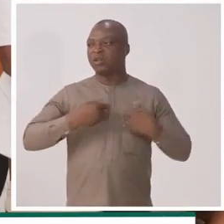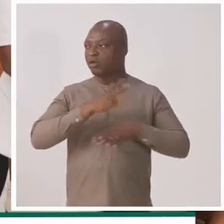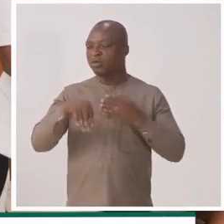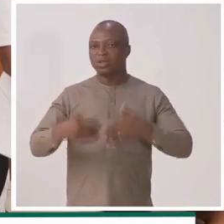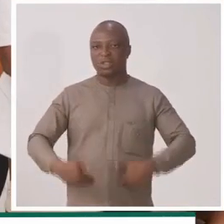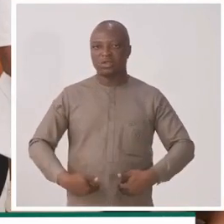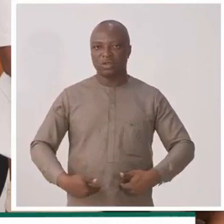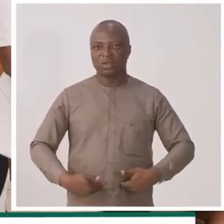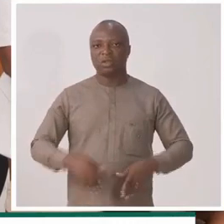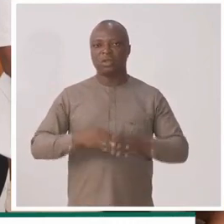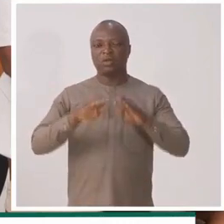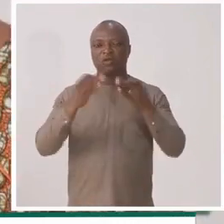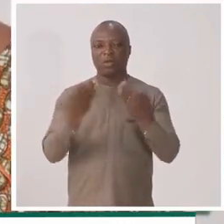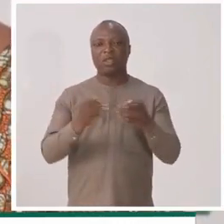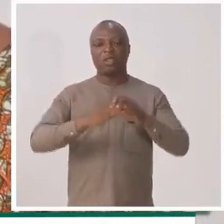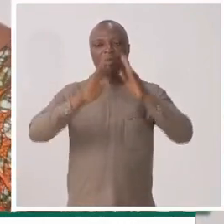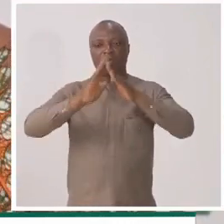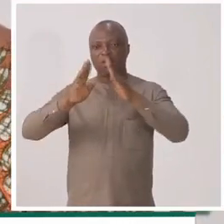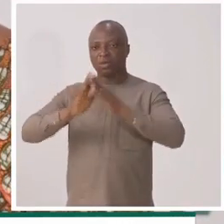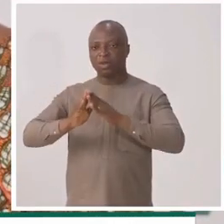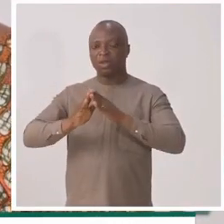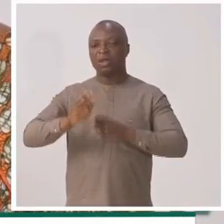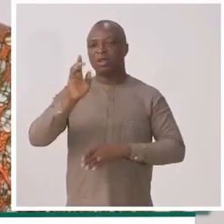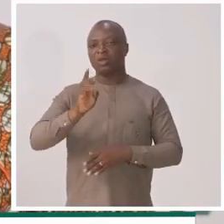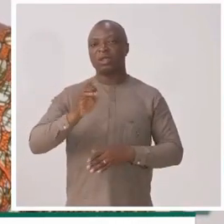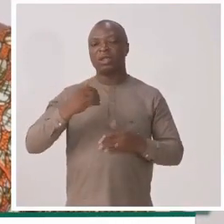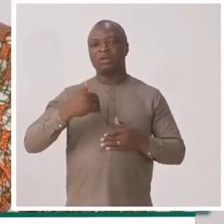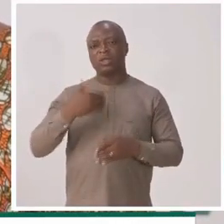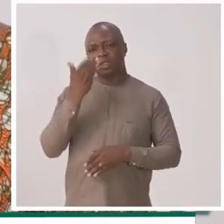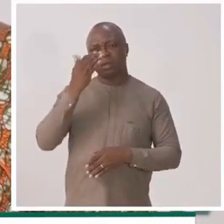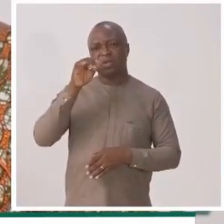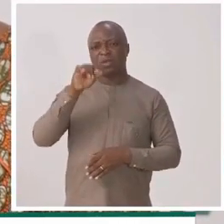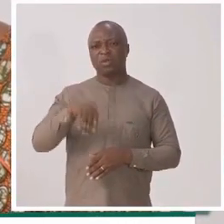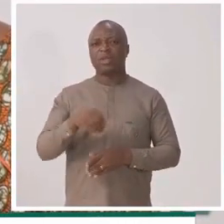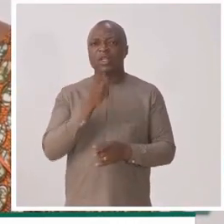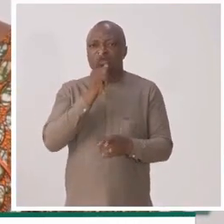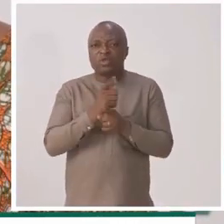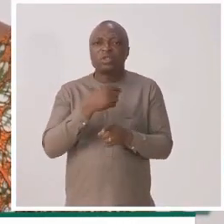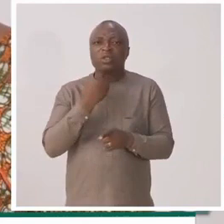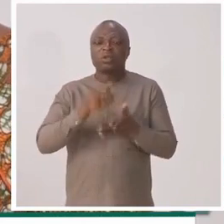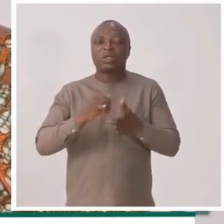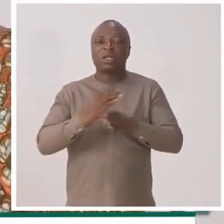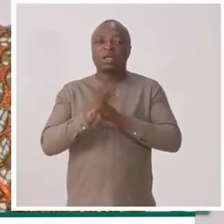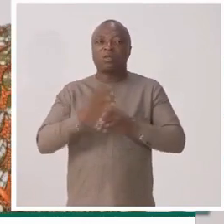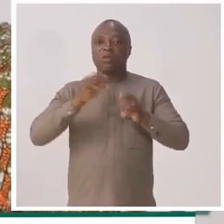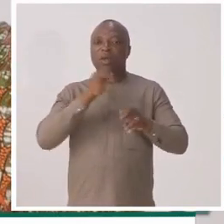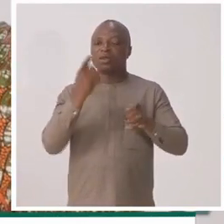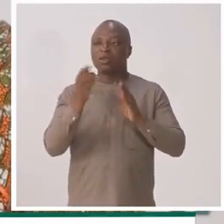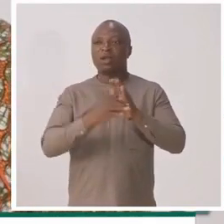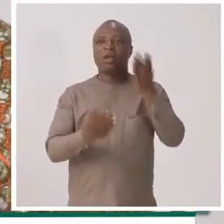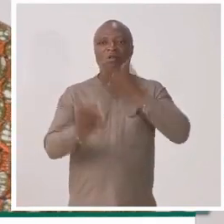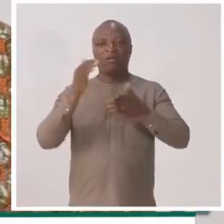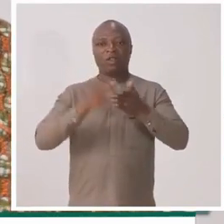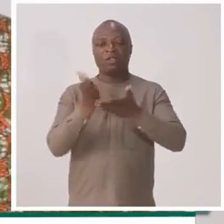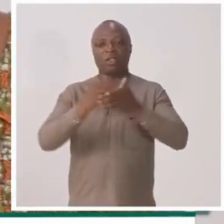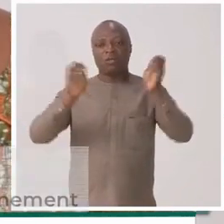nous avons tous des jeunes dans nos familles, dans nos maisons. Et il me semble qu'il est juste de dire que l'encadrement ne pourra